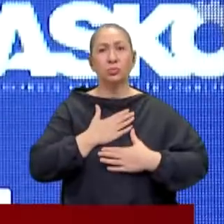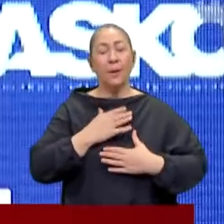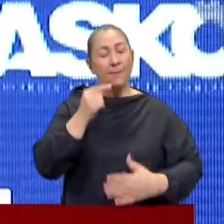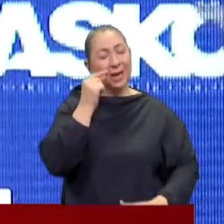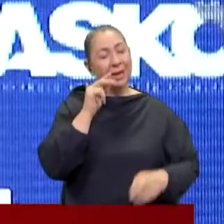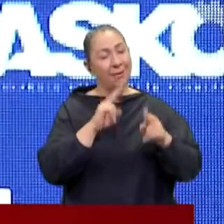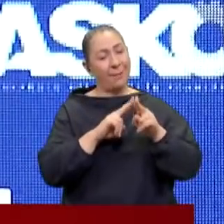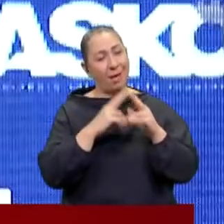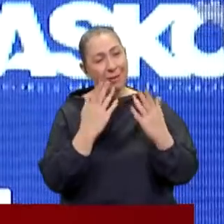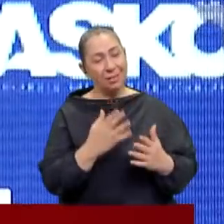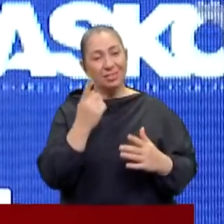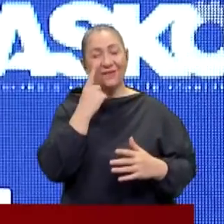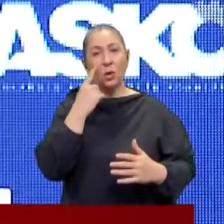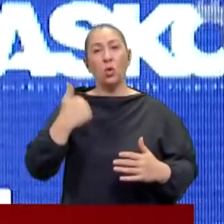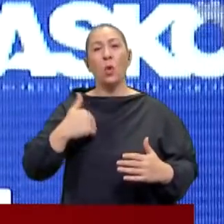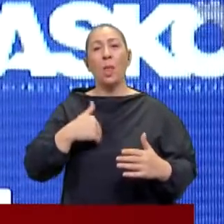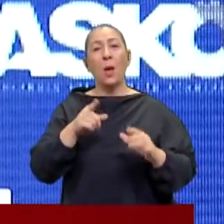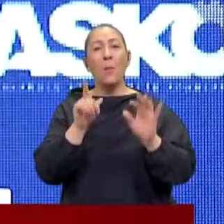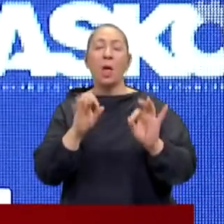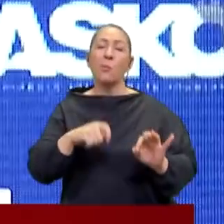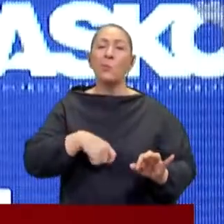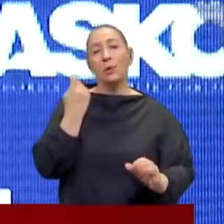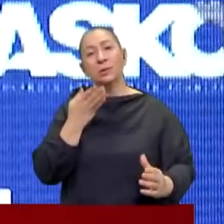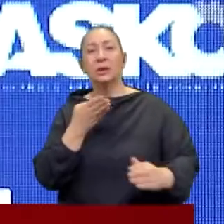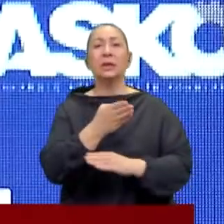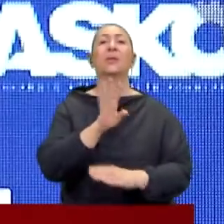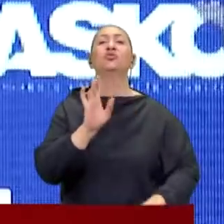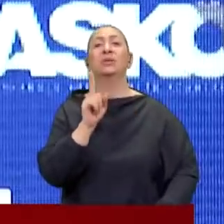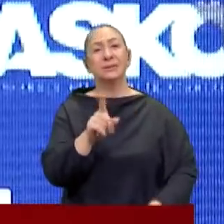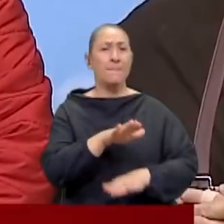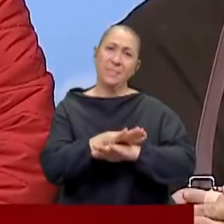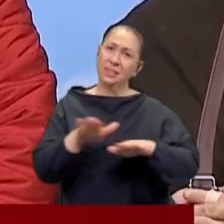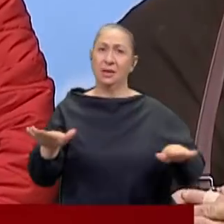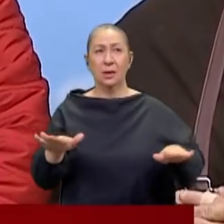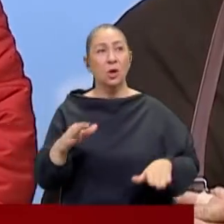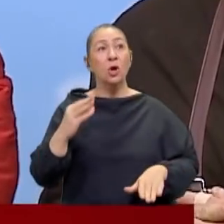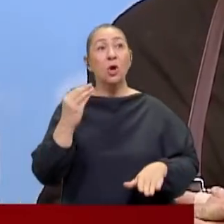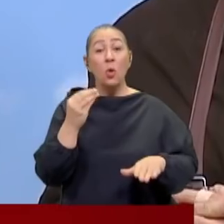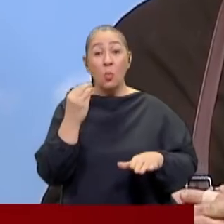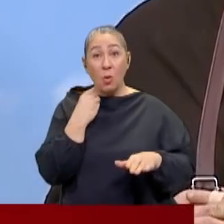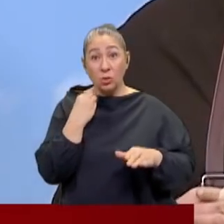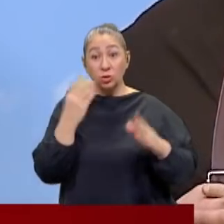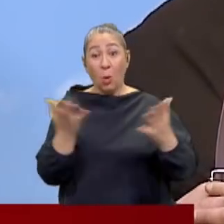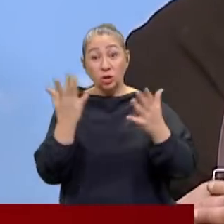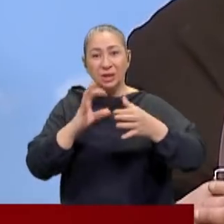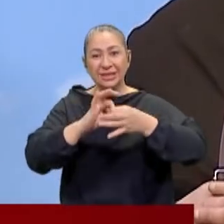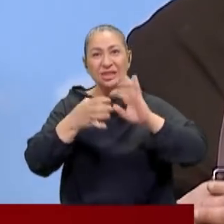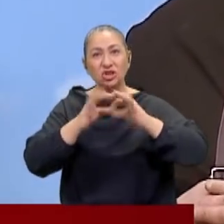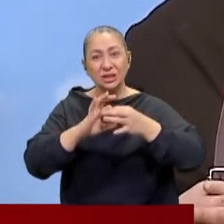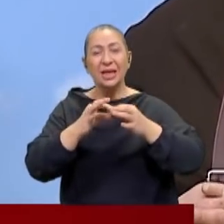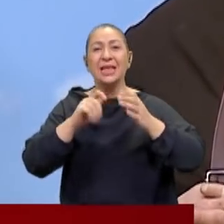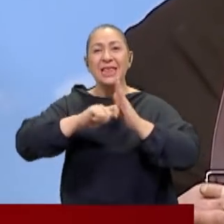Kemal, devletin kurumlarına da böyle rastgele gidemeyeceksin. Bitti artık. Bolca zincir ve kilit